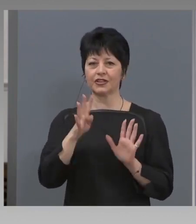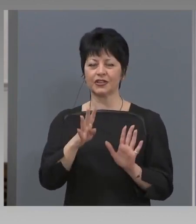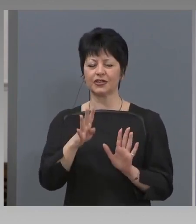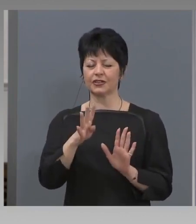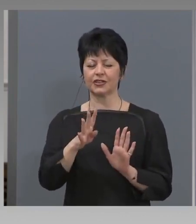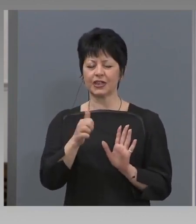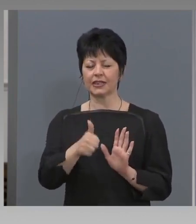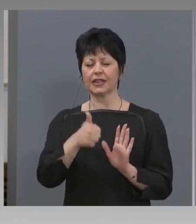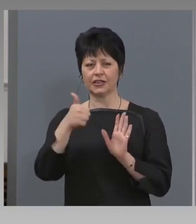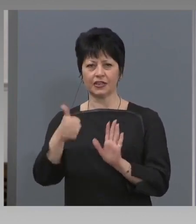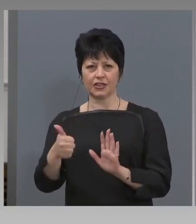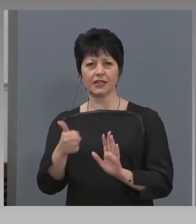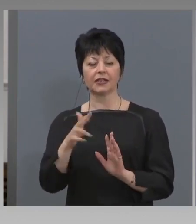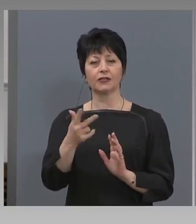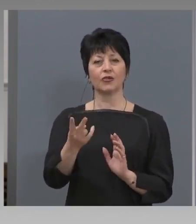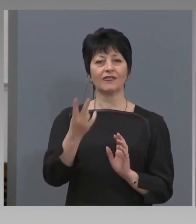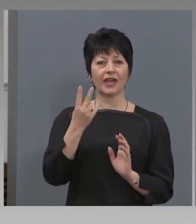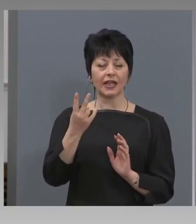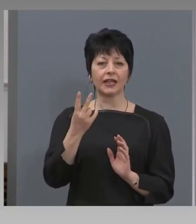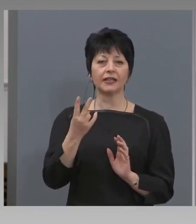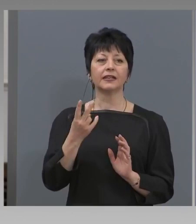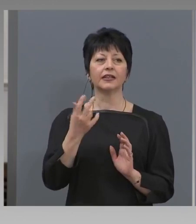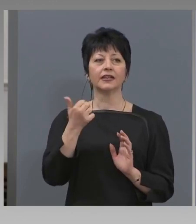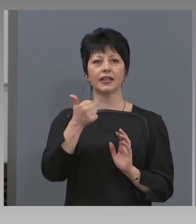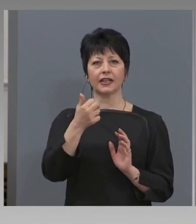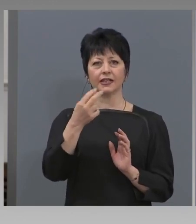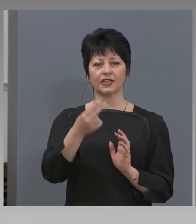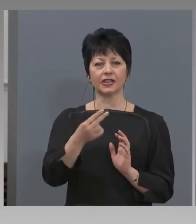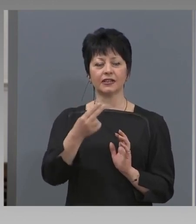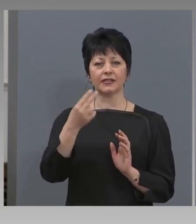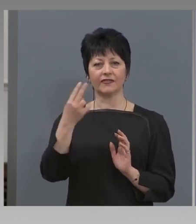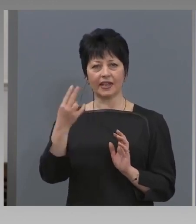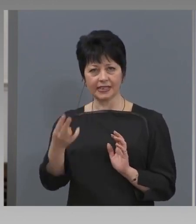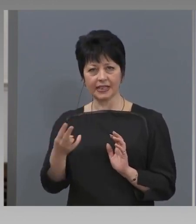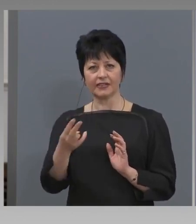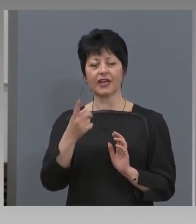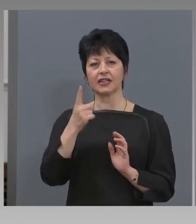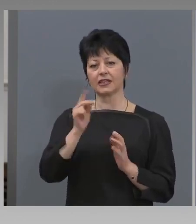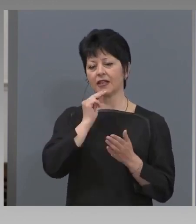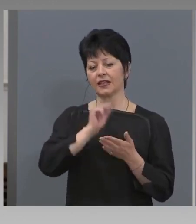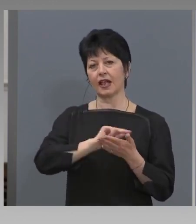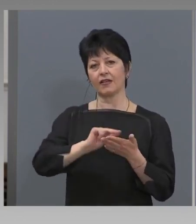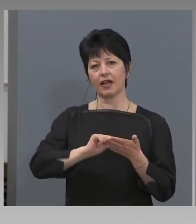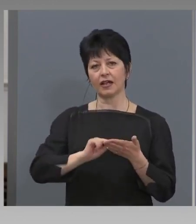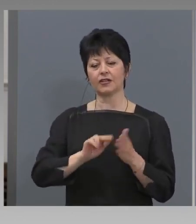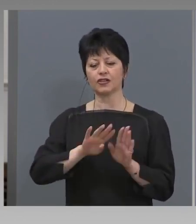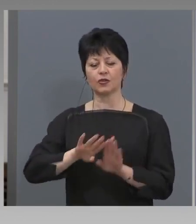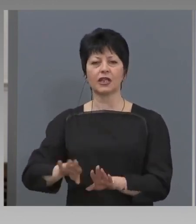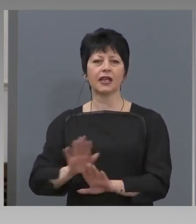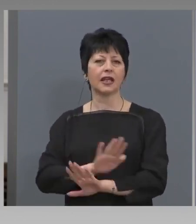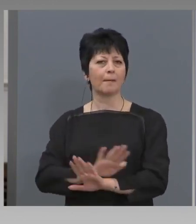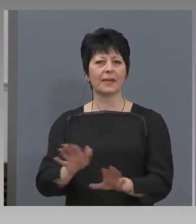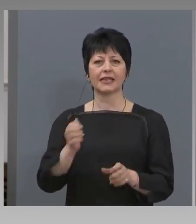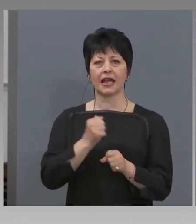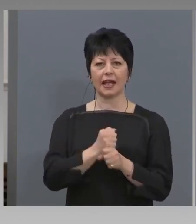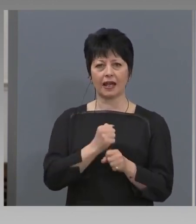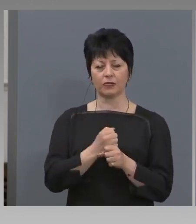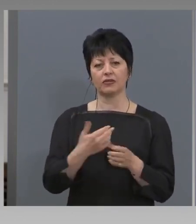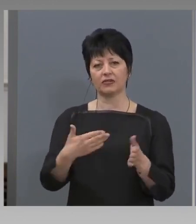2882. Мадуши са декларирали, че са останали без работа в следствие на коронавируса.